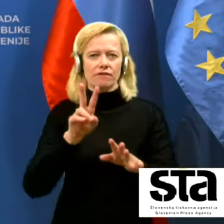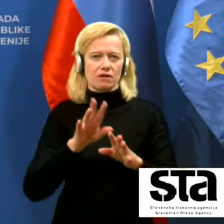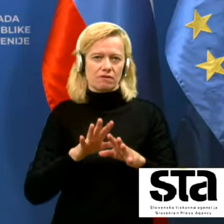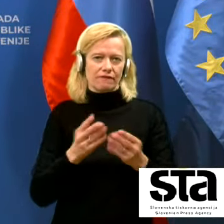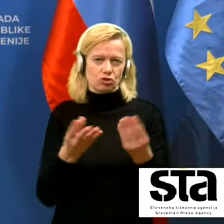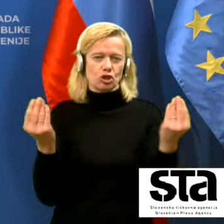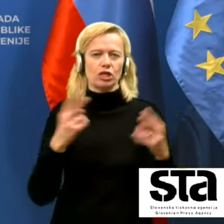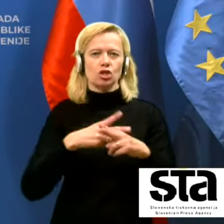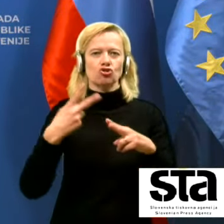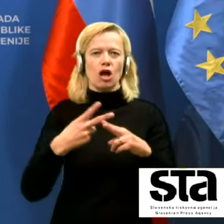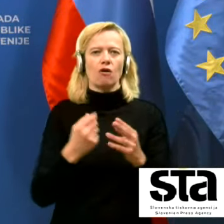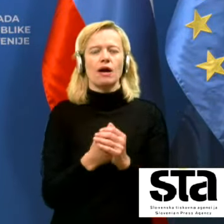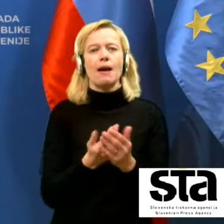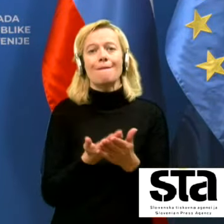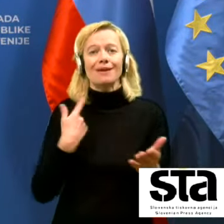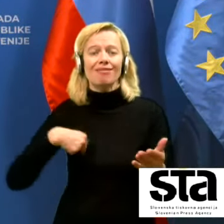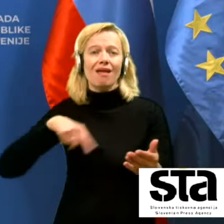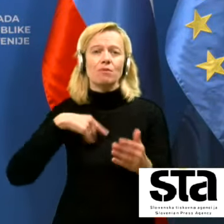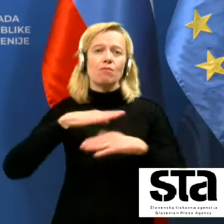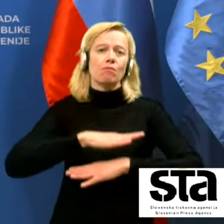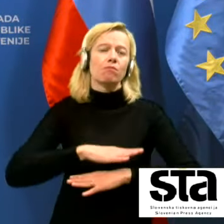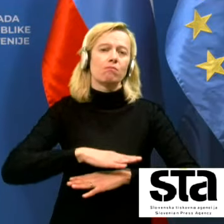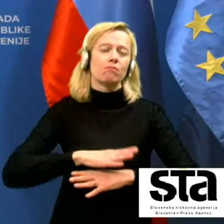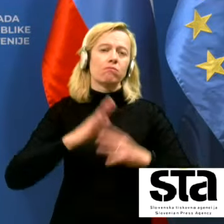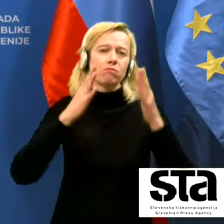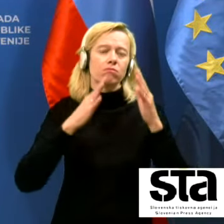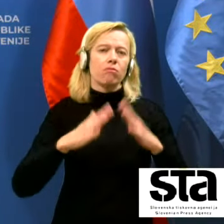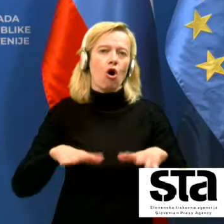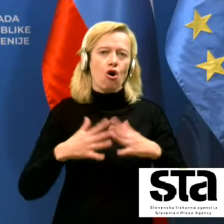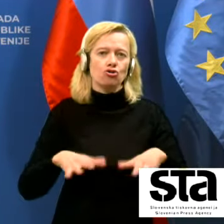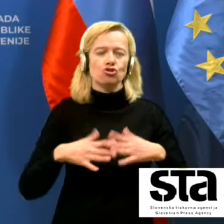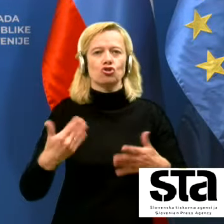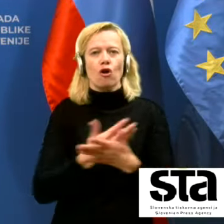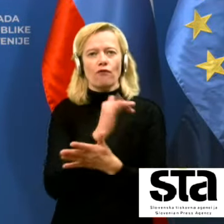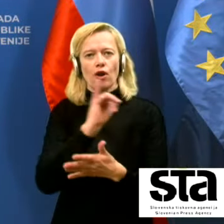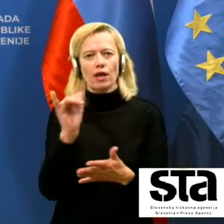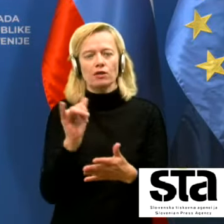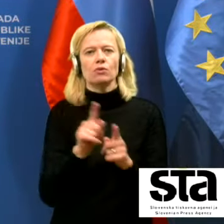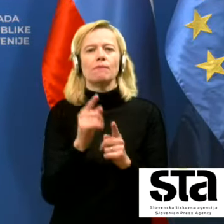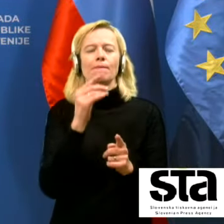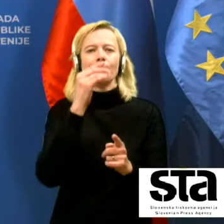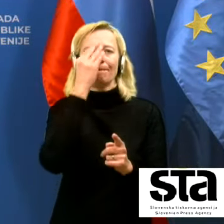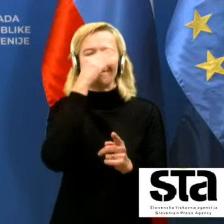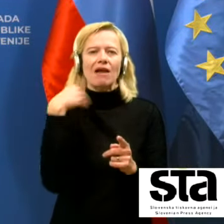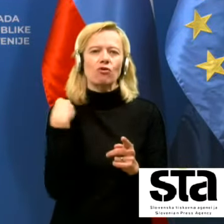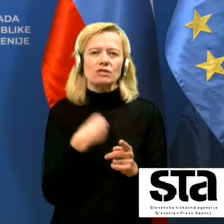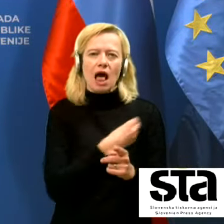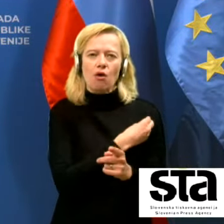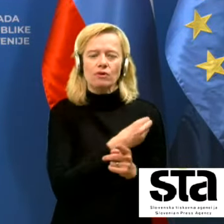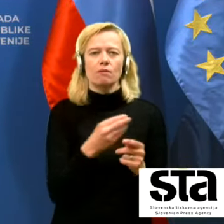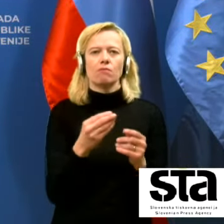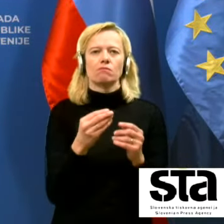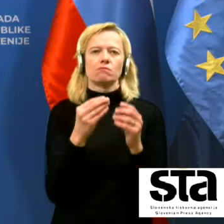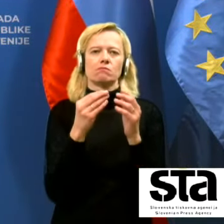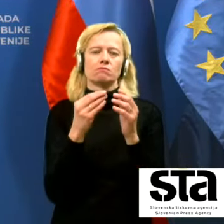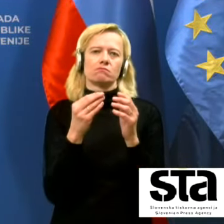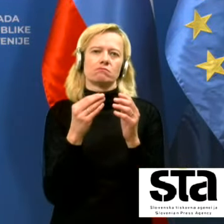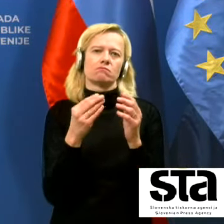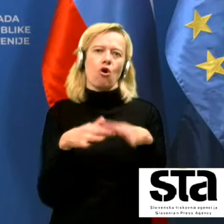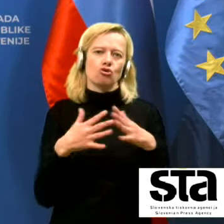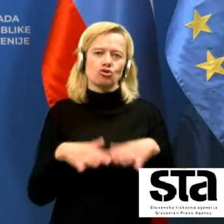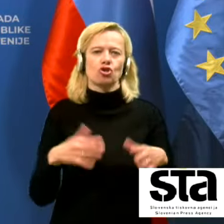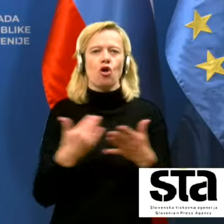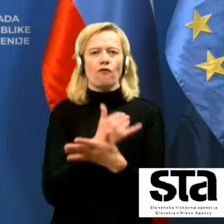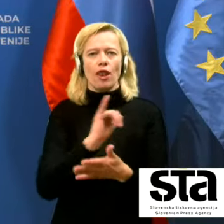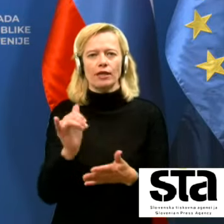pred nami je le Božič, novo leto in potem seveda še tudi pravoslavni Božič in novo leto in tako naprej. In